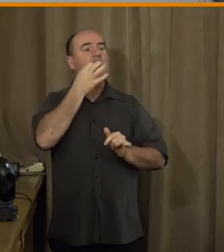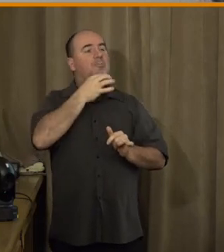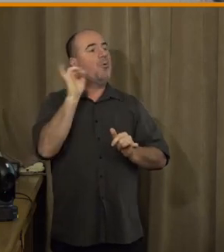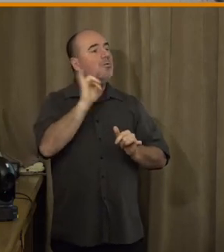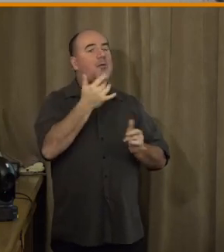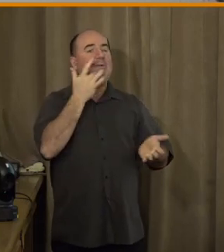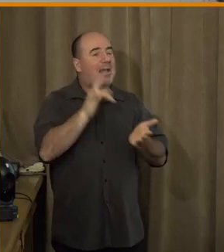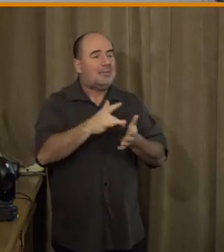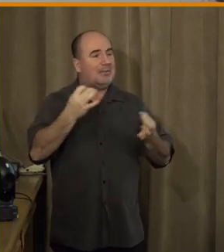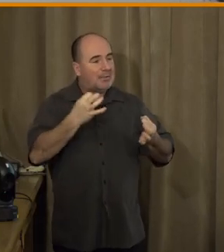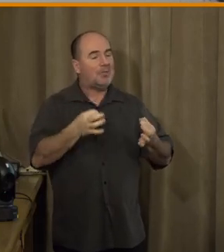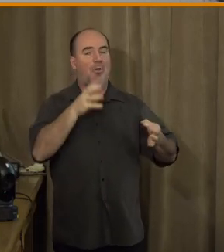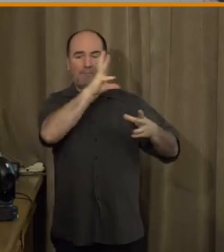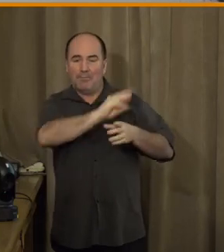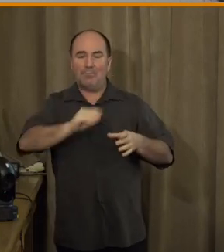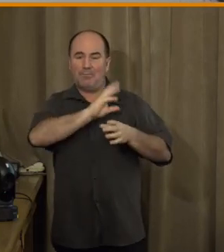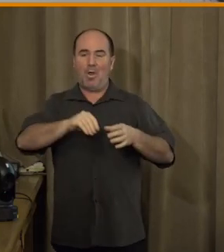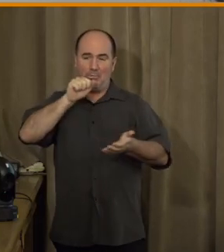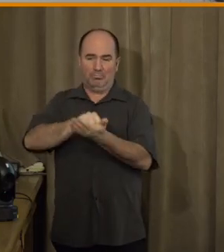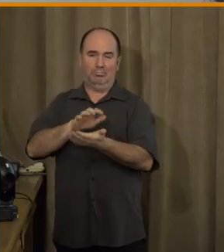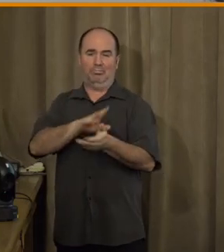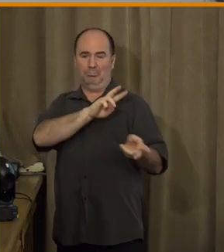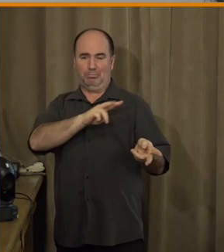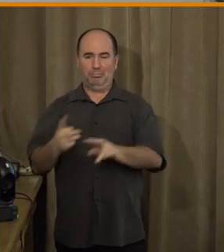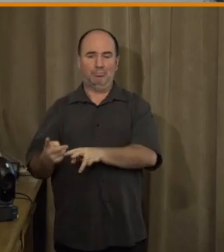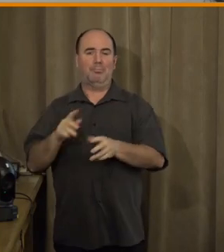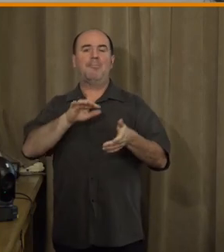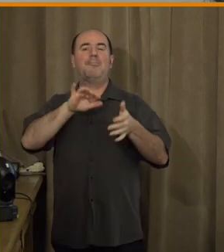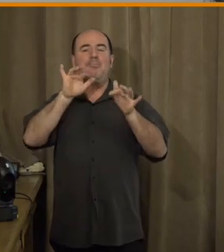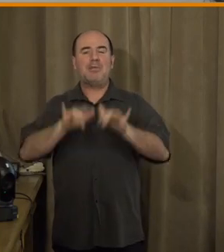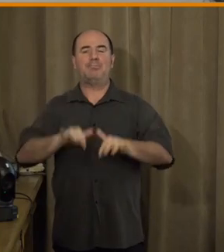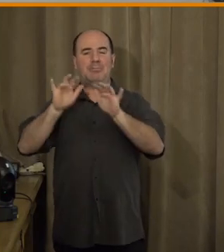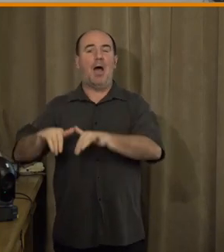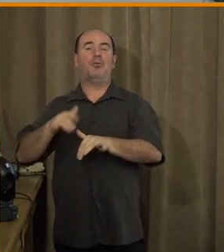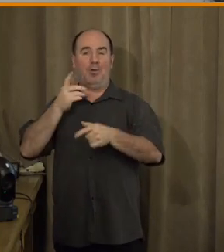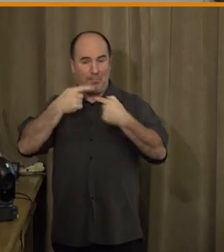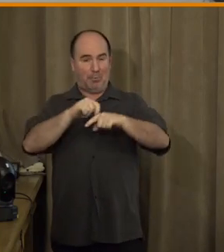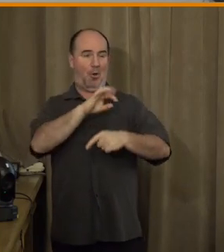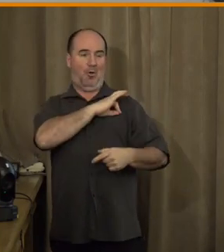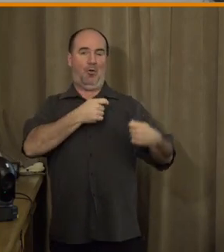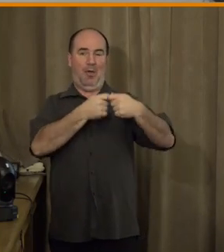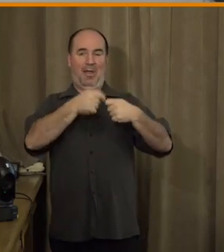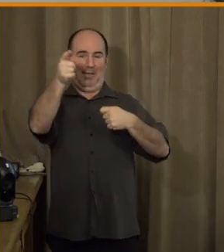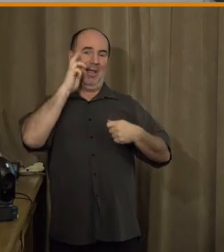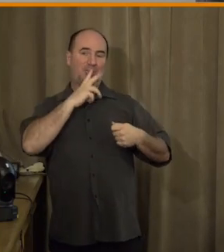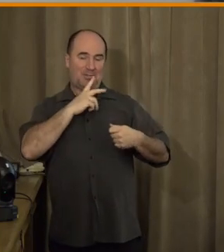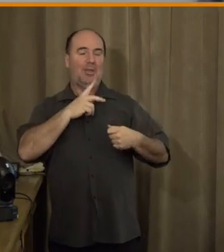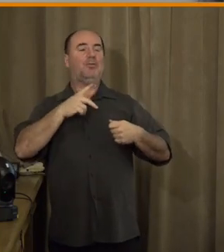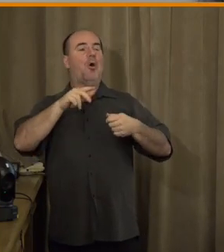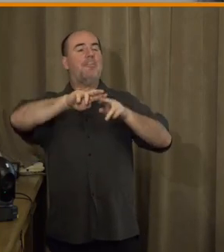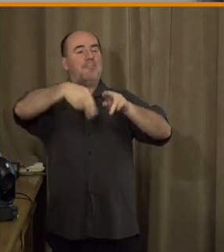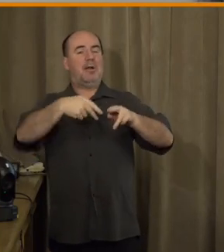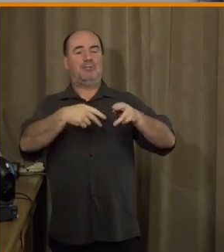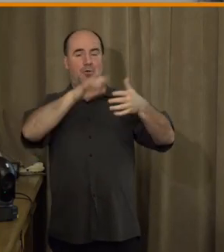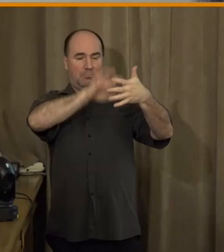to bude díky společnosti BEE i přepsáno, takže i pro naše kolegy neslyšící, kteří preferují přepis, tak tam bude.